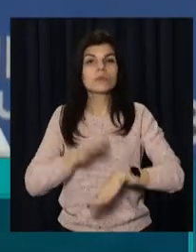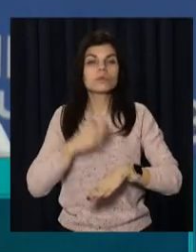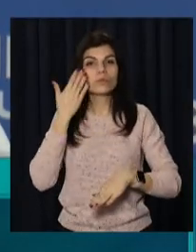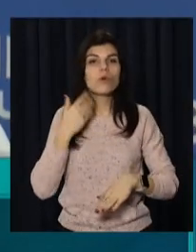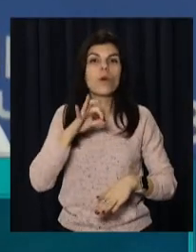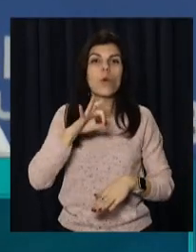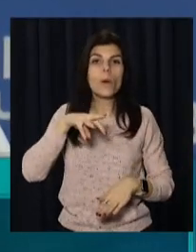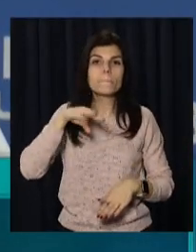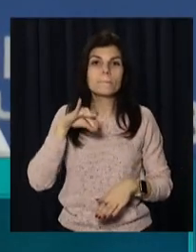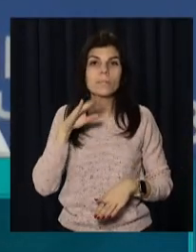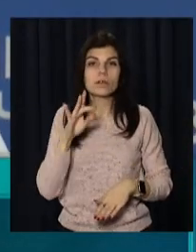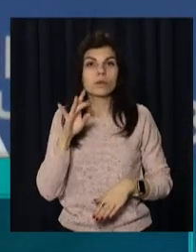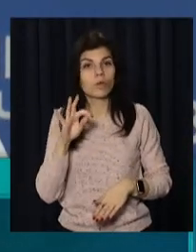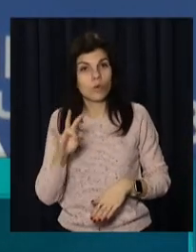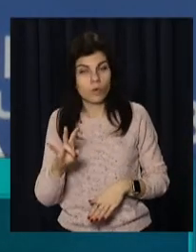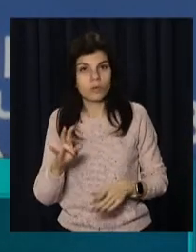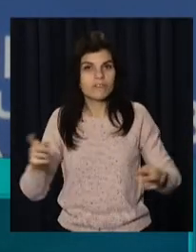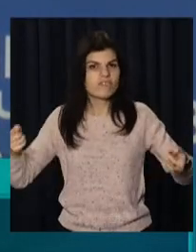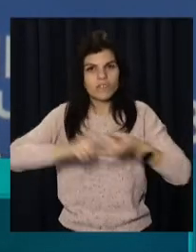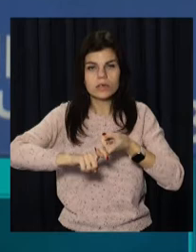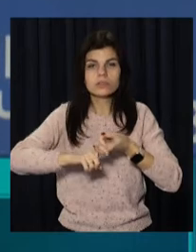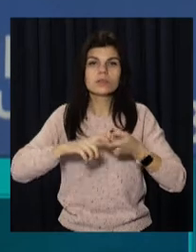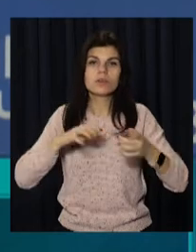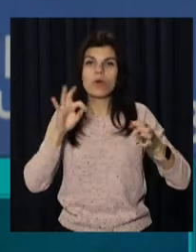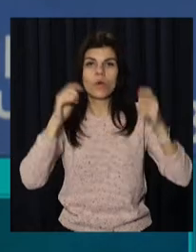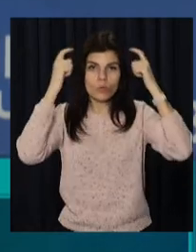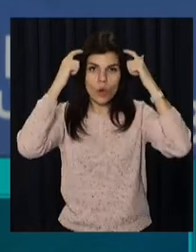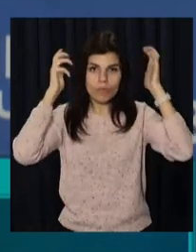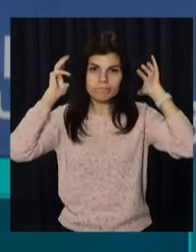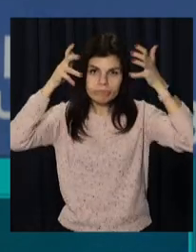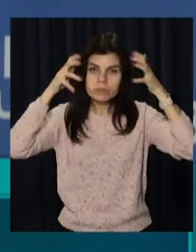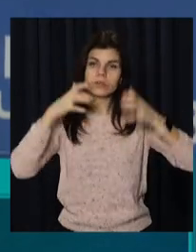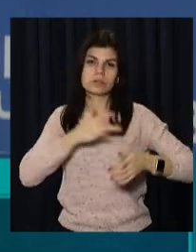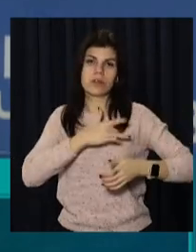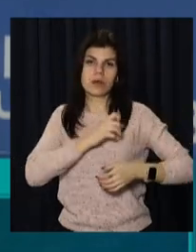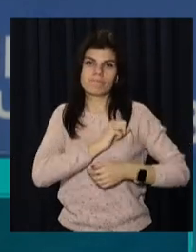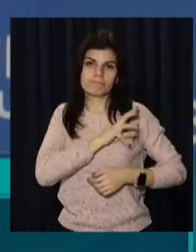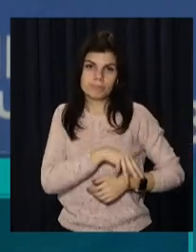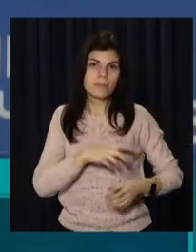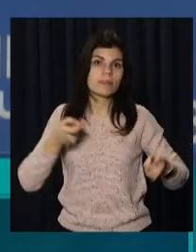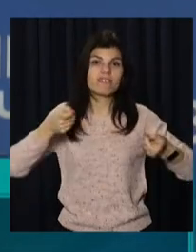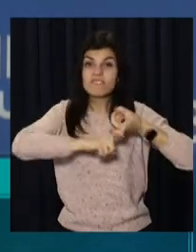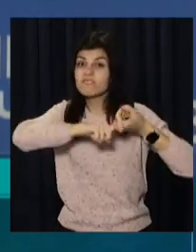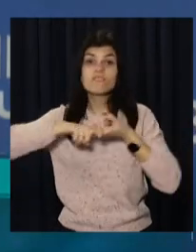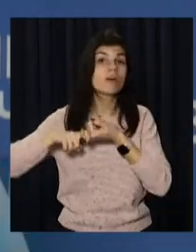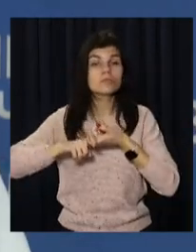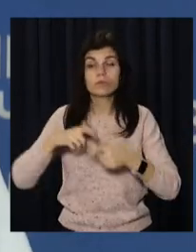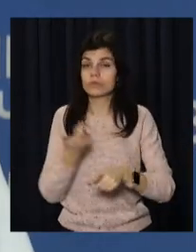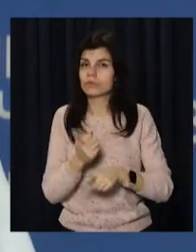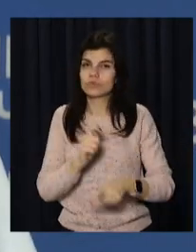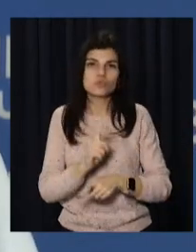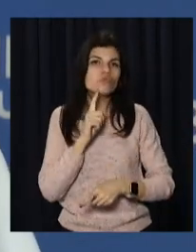в поєднанні з інсультом або з інфарктом сьогодні в людей поступають вони в наші відділення. Це дуже